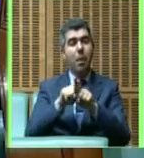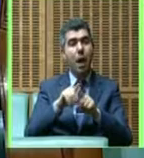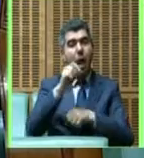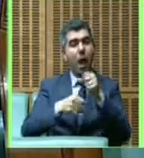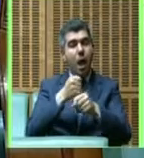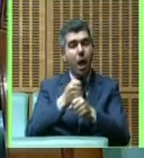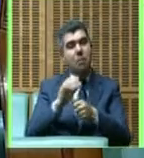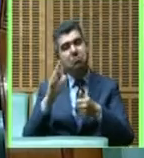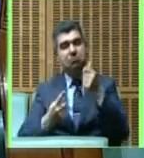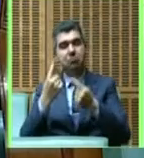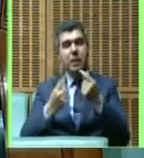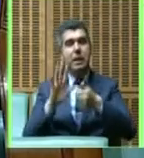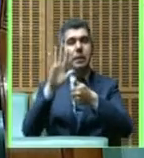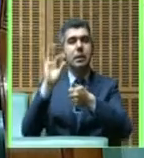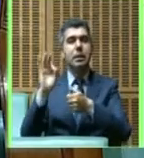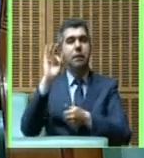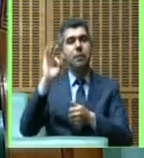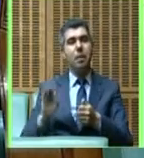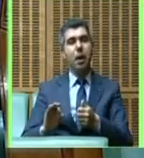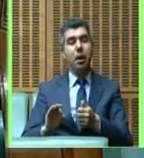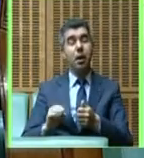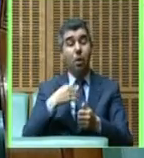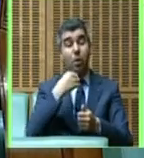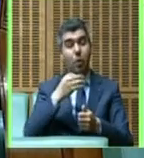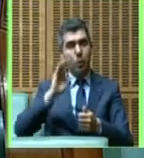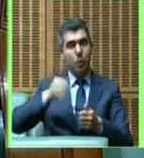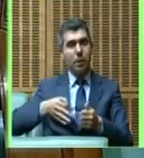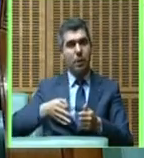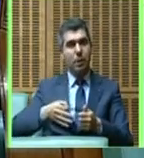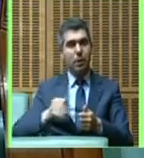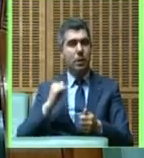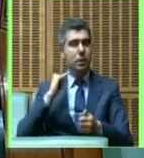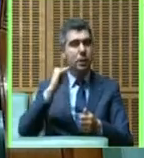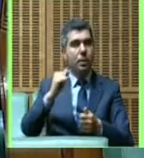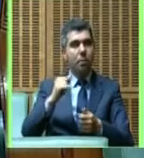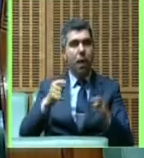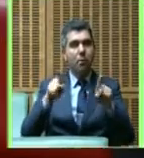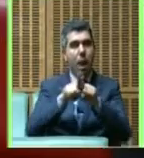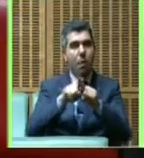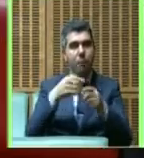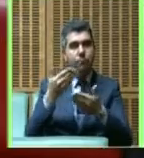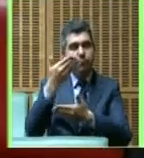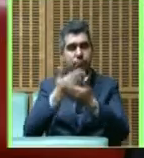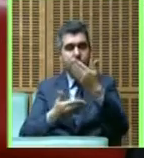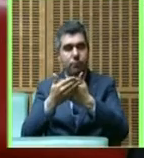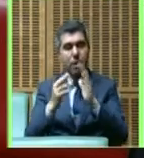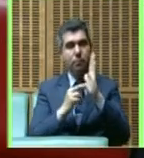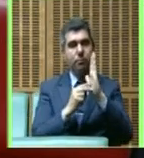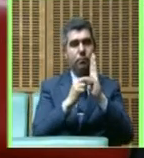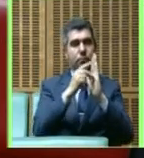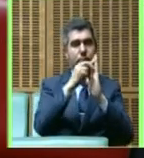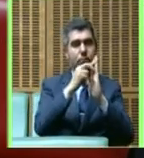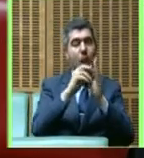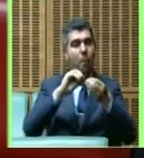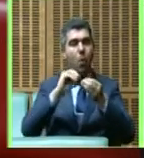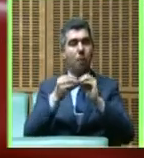الستين في المية هذا يعني على أنه من حيث الموارد ارتبطة بالأولويات العملية راحة تتقدم ولكن هناك مجموعة